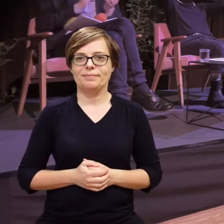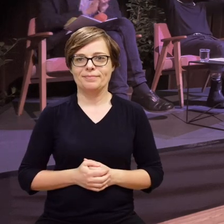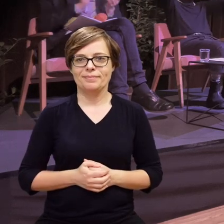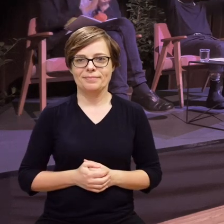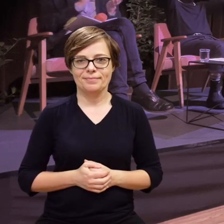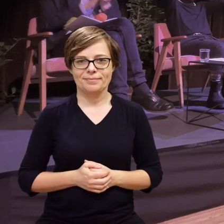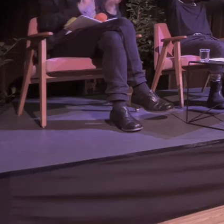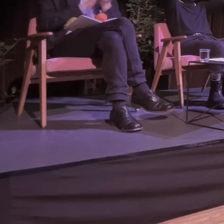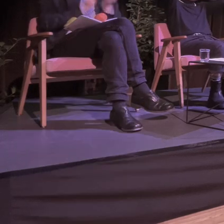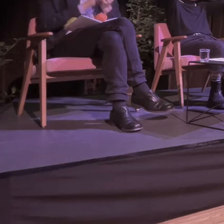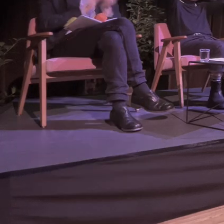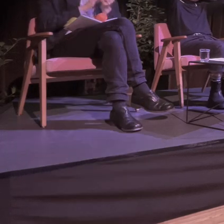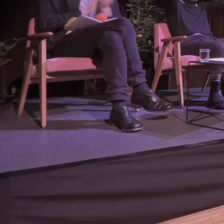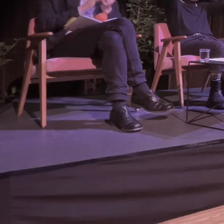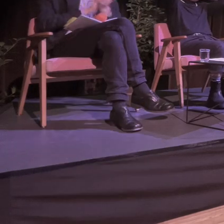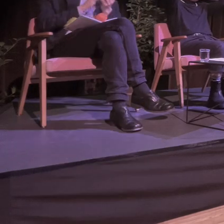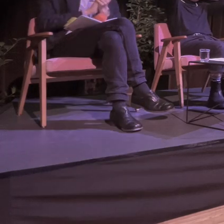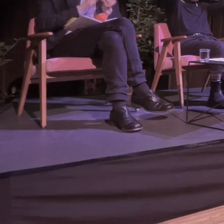zobaczenia.